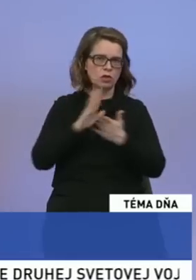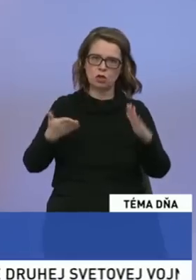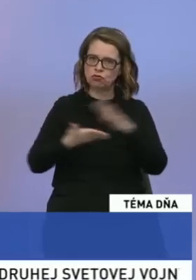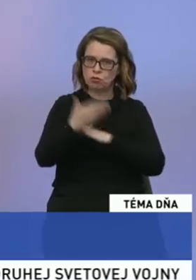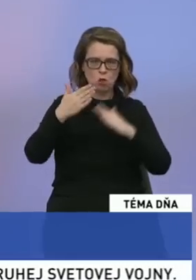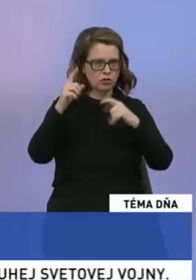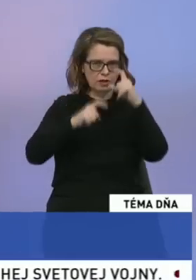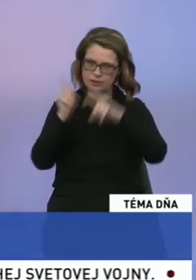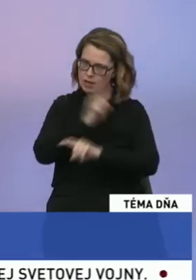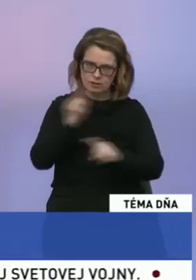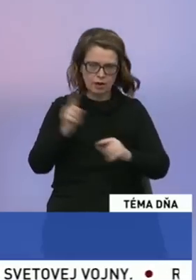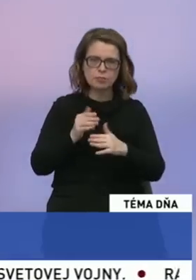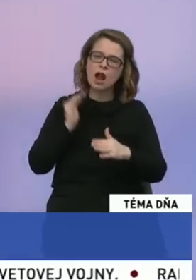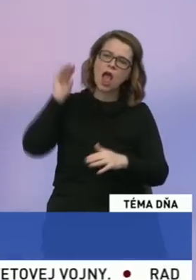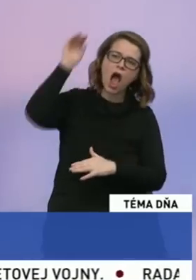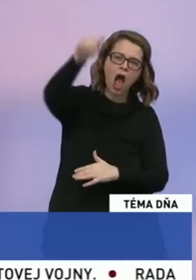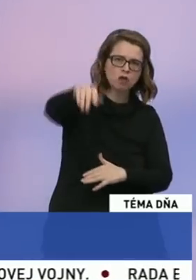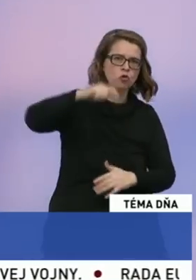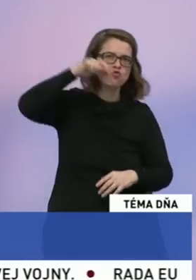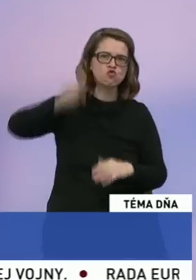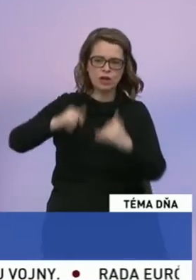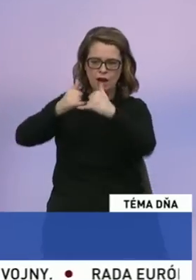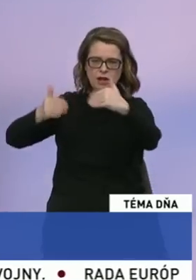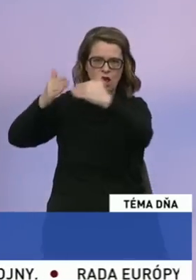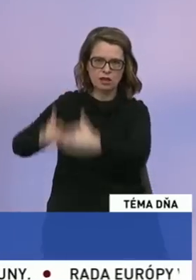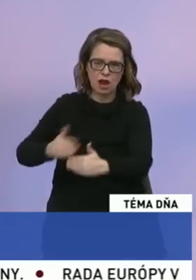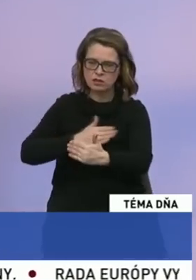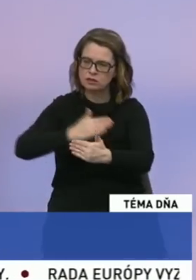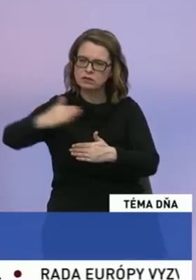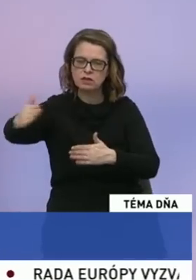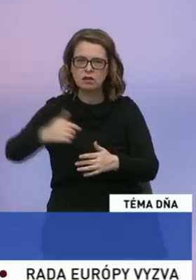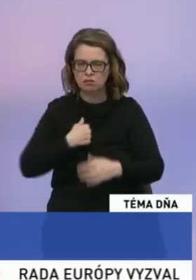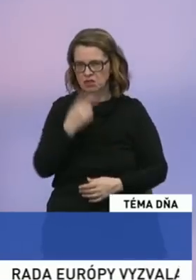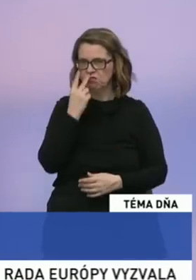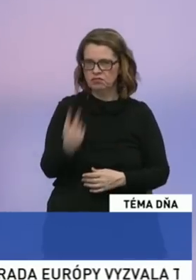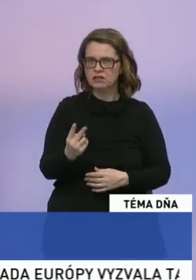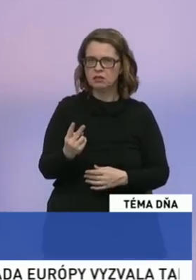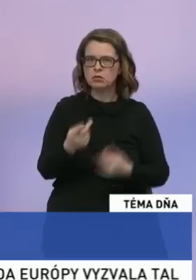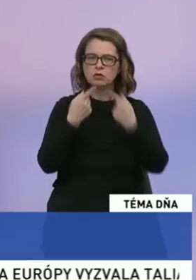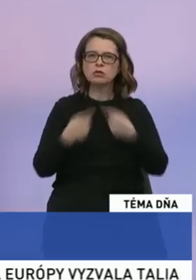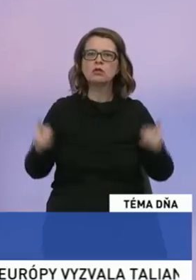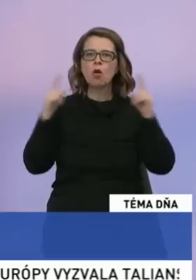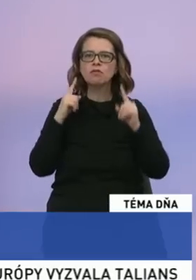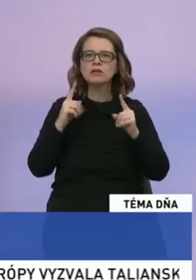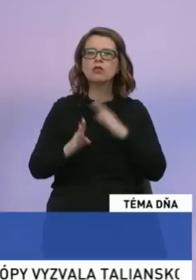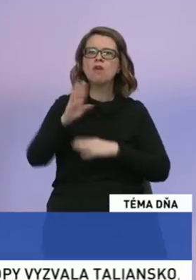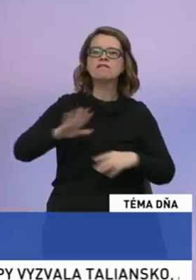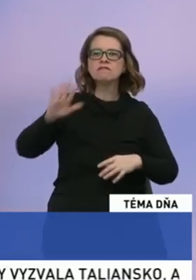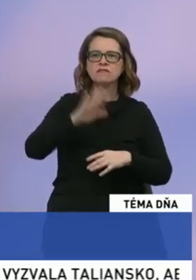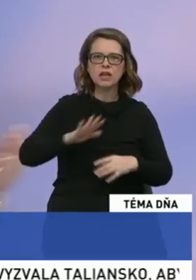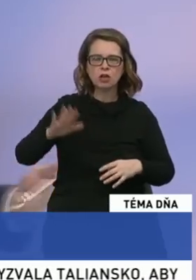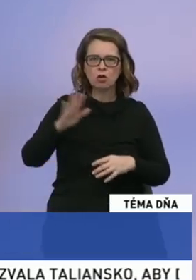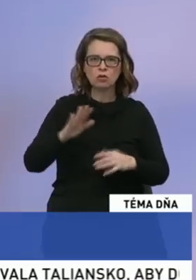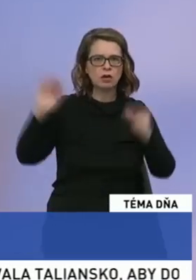Slovensko pokračuje až ku ukrajinskej hranici. a vidíme, že na východe Slovenska sa